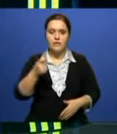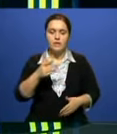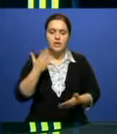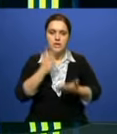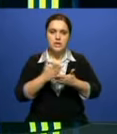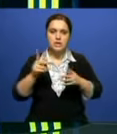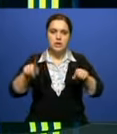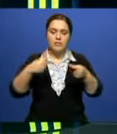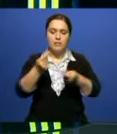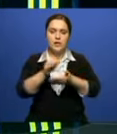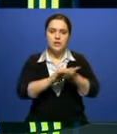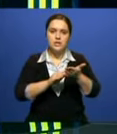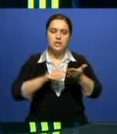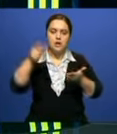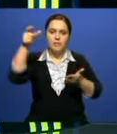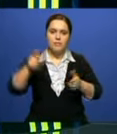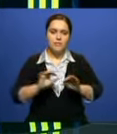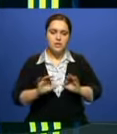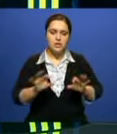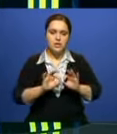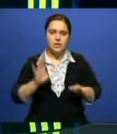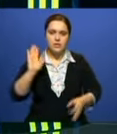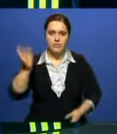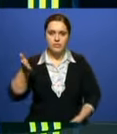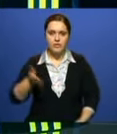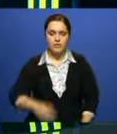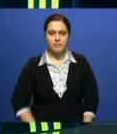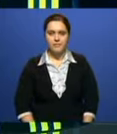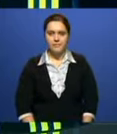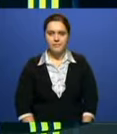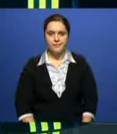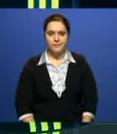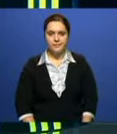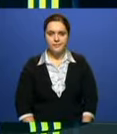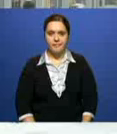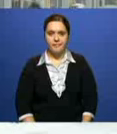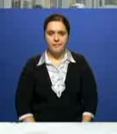информацию готов предоставить наш собственный корреспондент в регионе Игорь Нидерер.